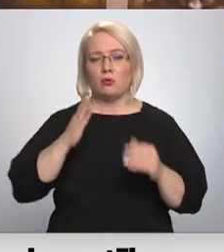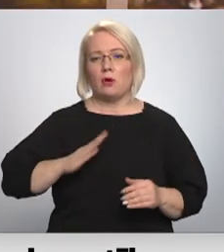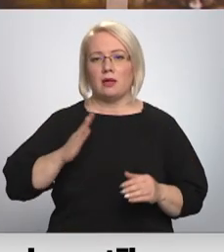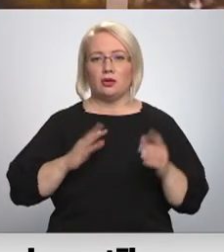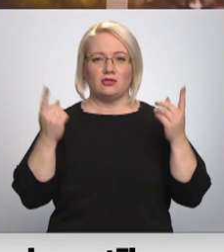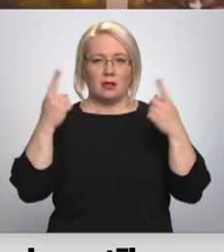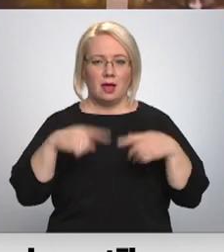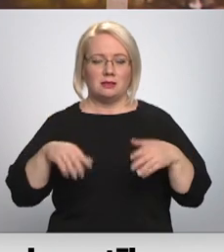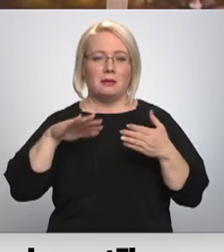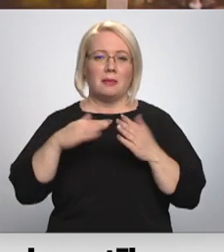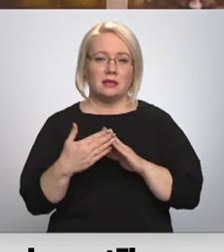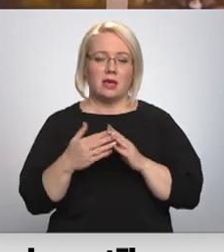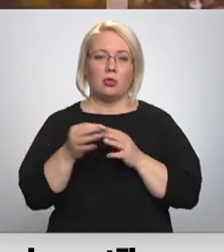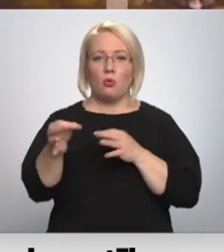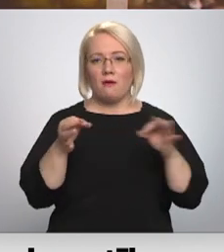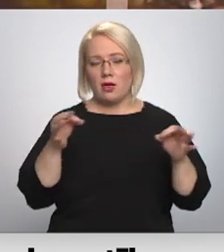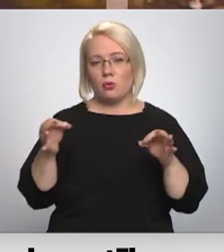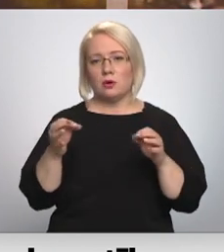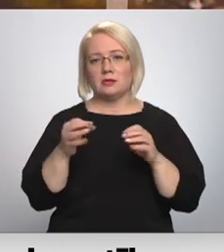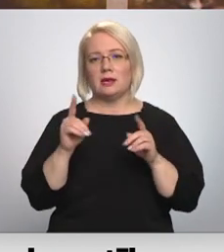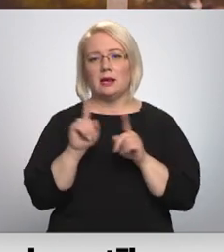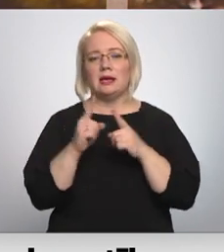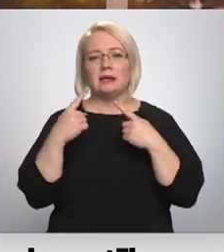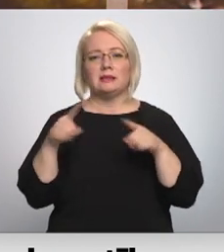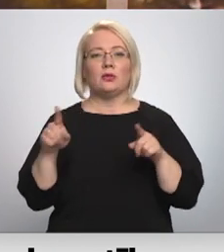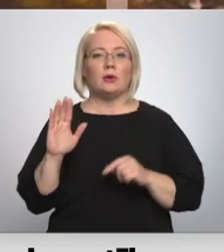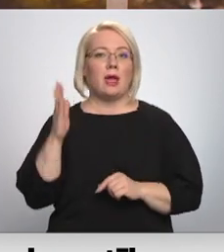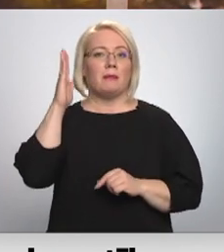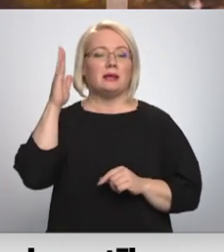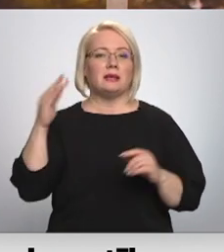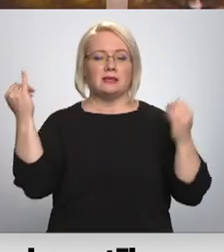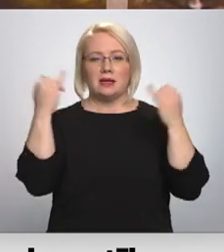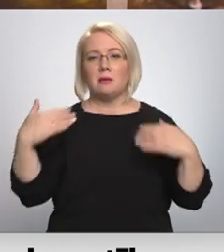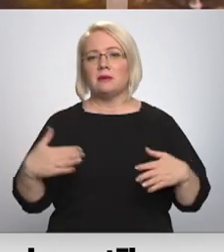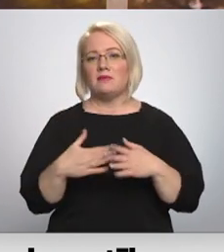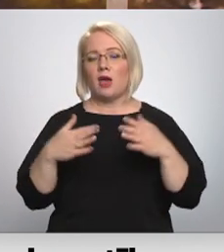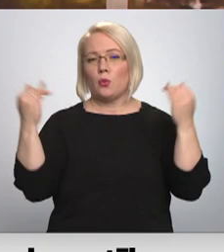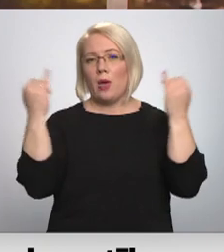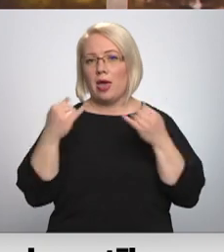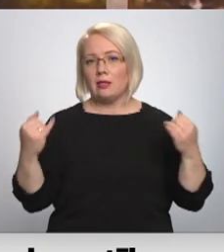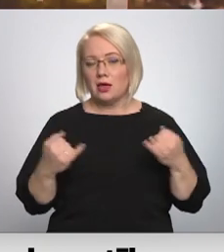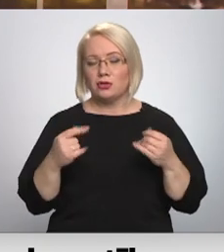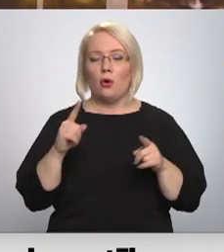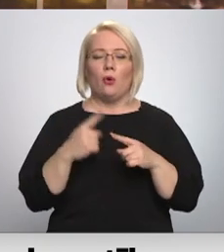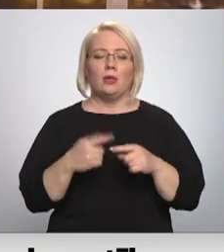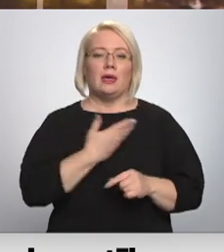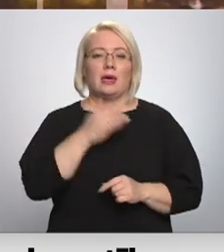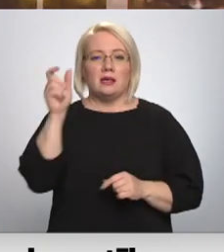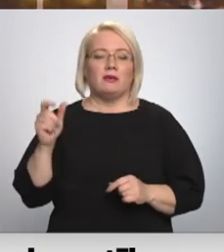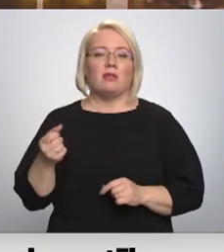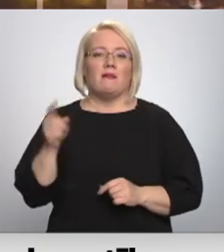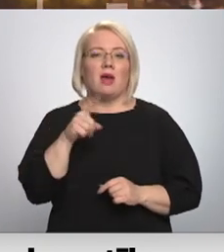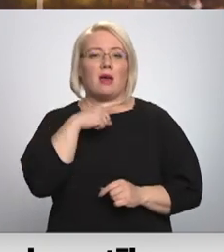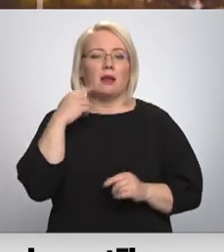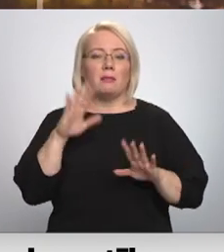laiks bilsētās un arī novados citais citas iemirdzes Ziemassvētka egles. Un uzrunāti iedzīvotāji vairāk par visu šogad vēlas,